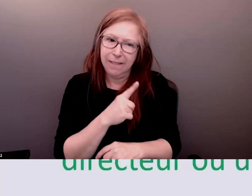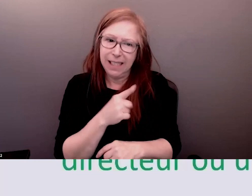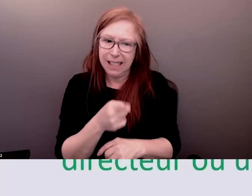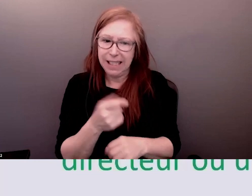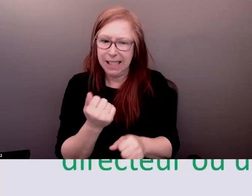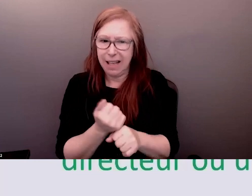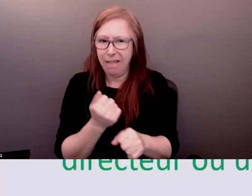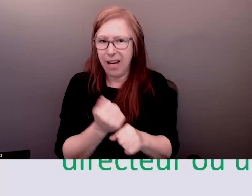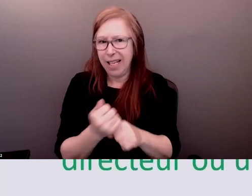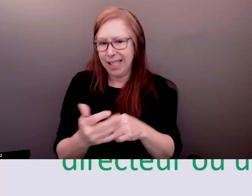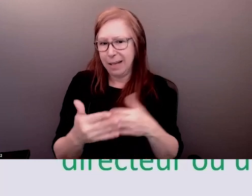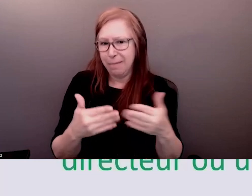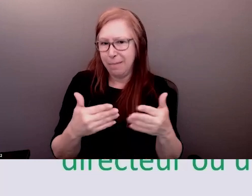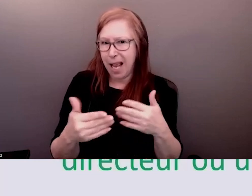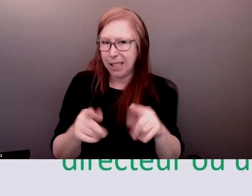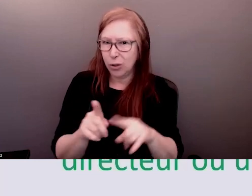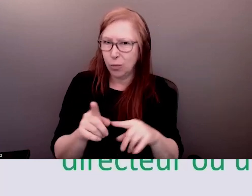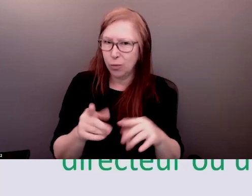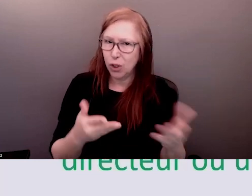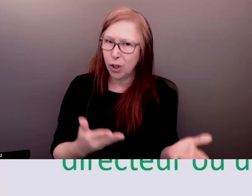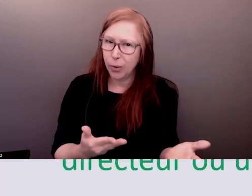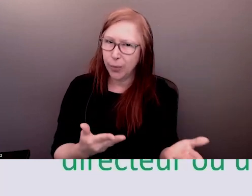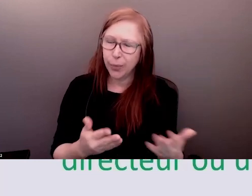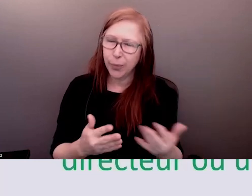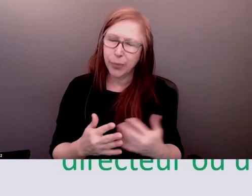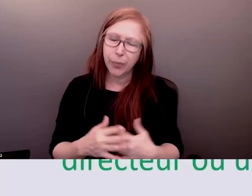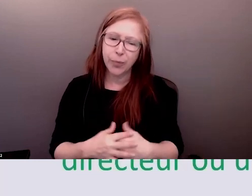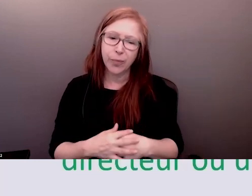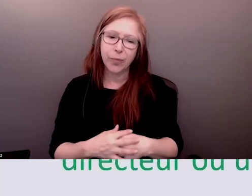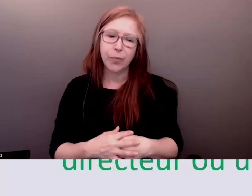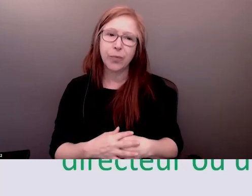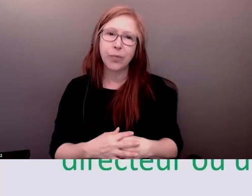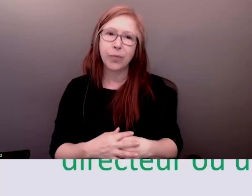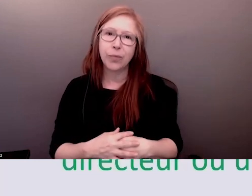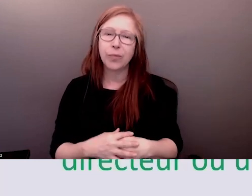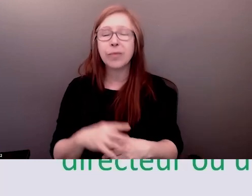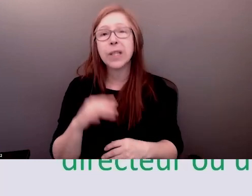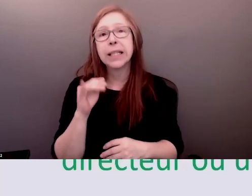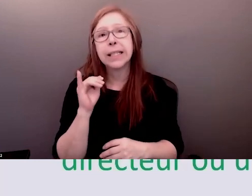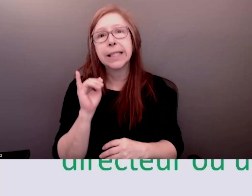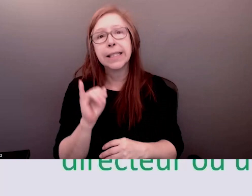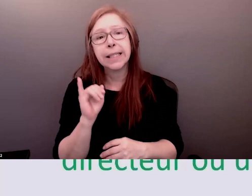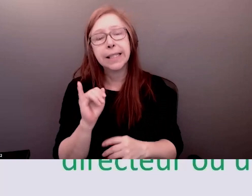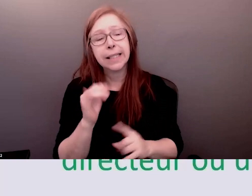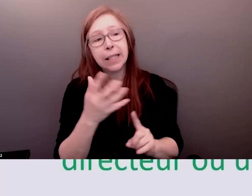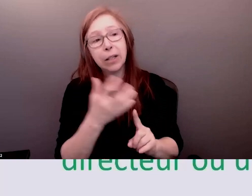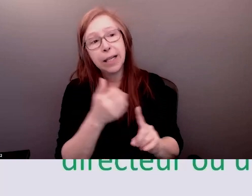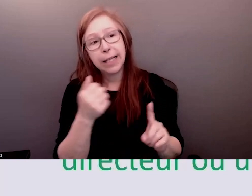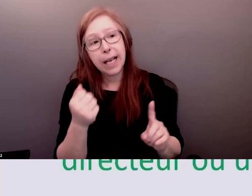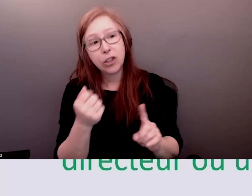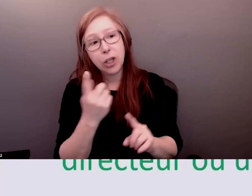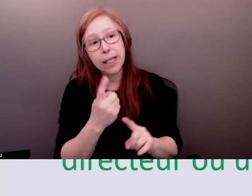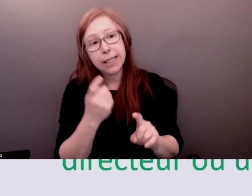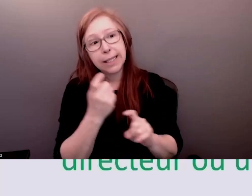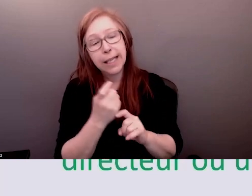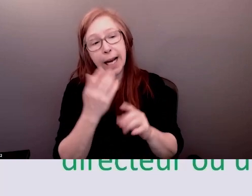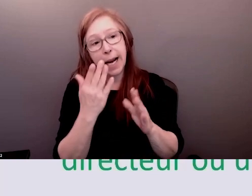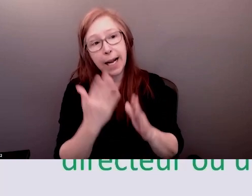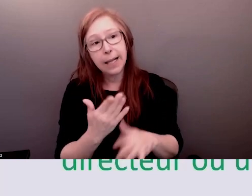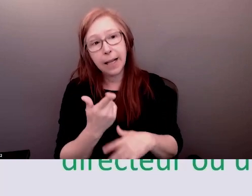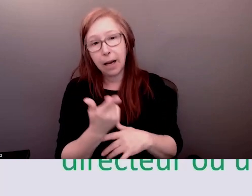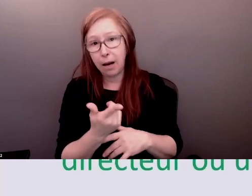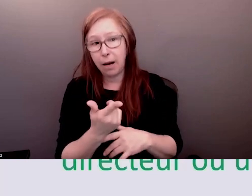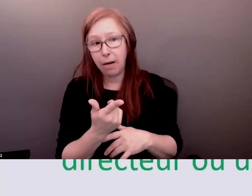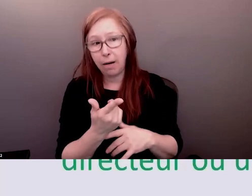de parler de l'intégration plutôt et la transformation pour guider votre réponse et pour